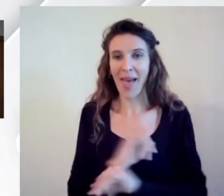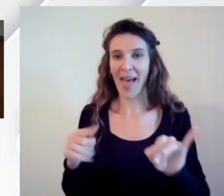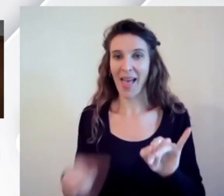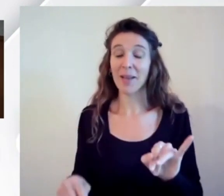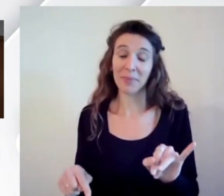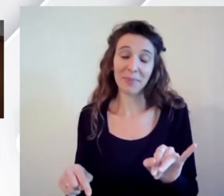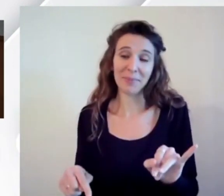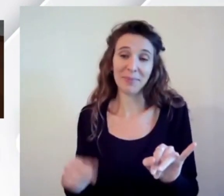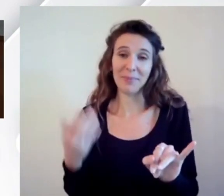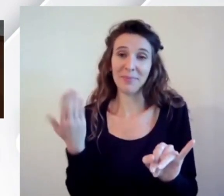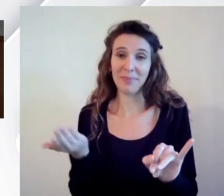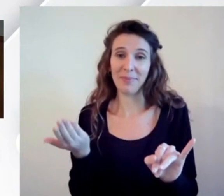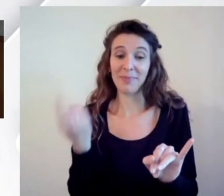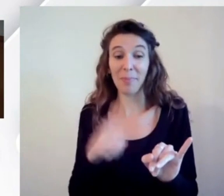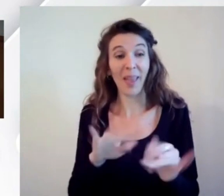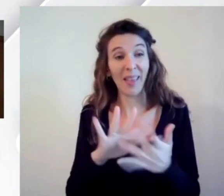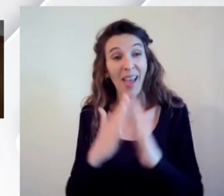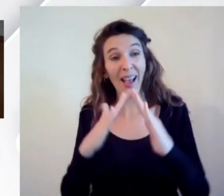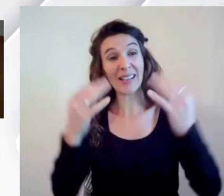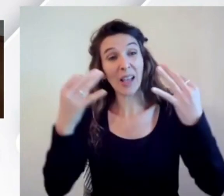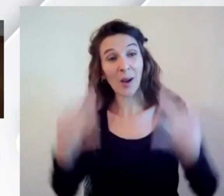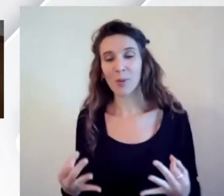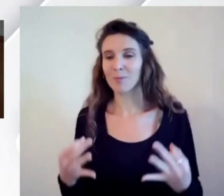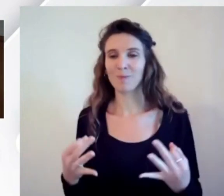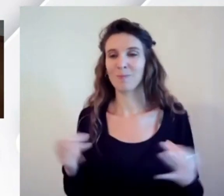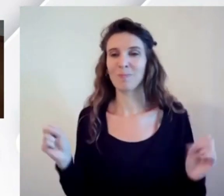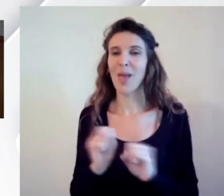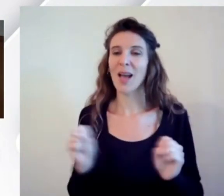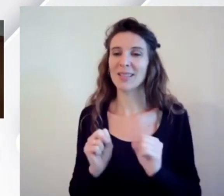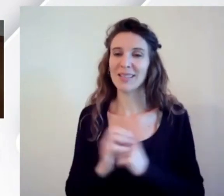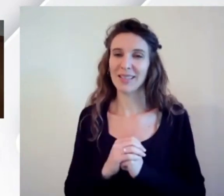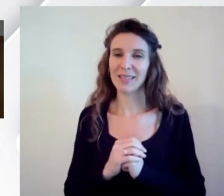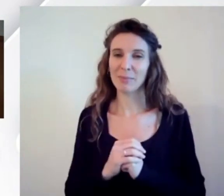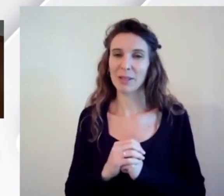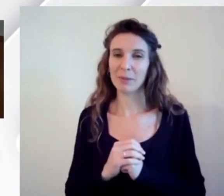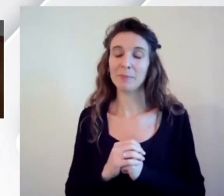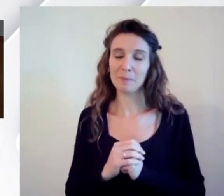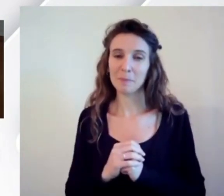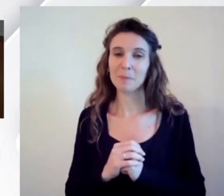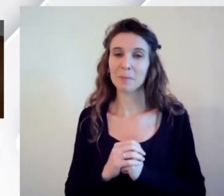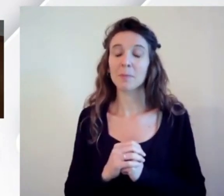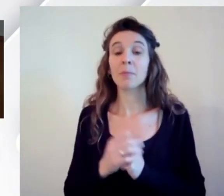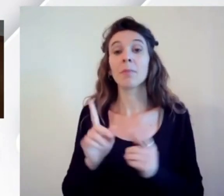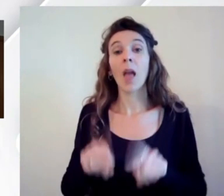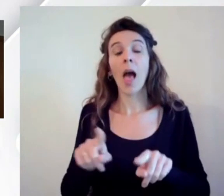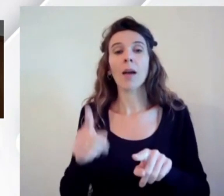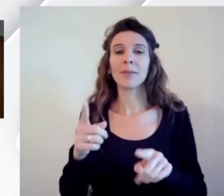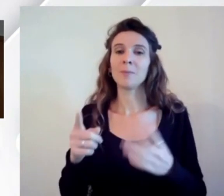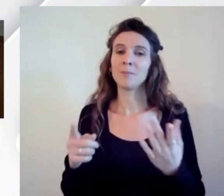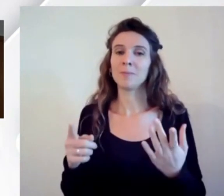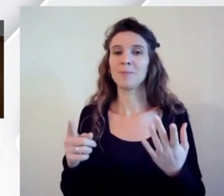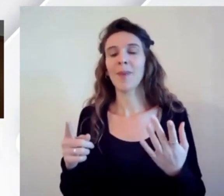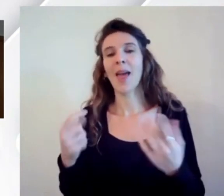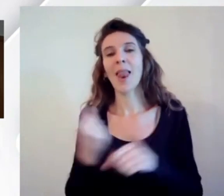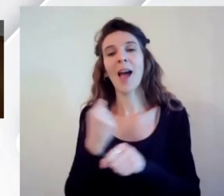sicura d'altra parte se ne parla anche dal punto di vista della nuova frontiera che stiamo